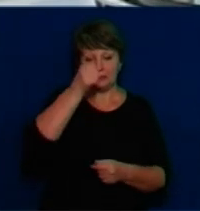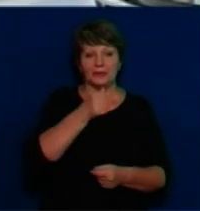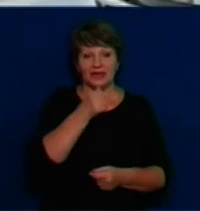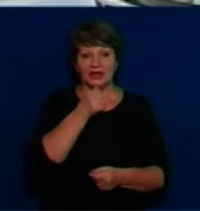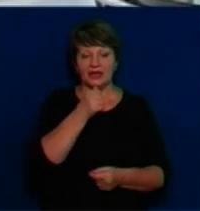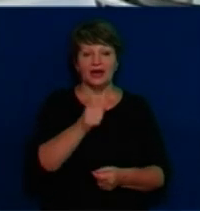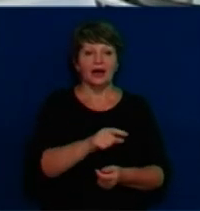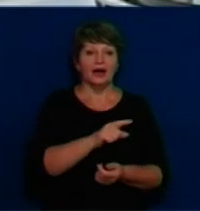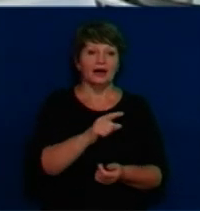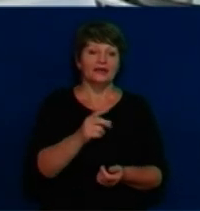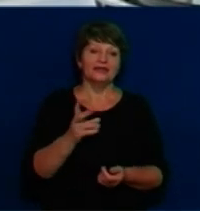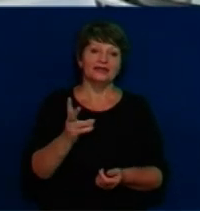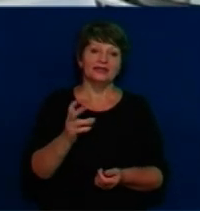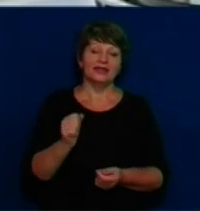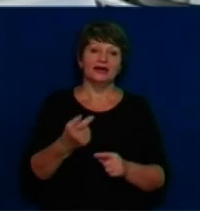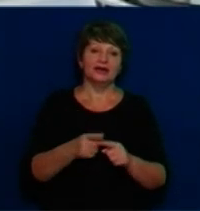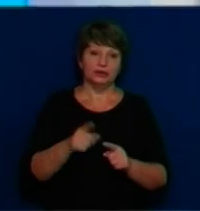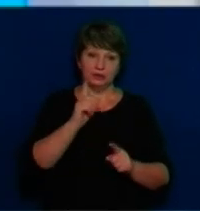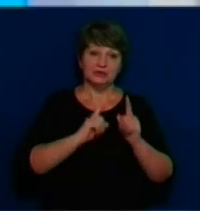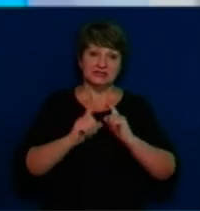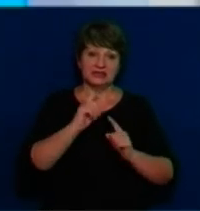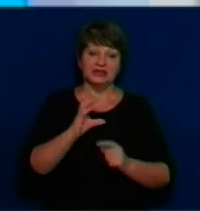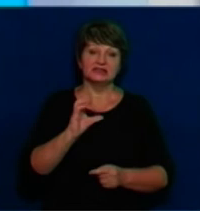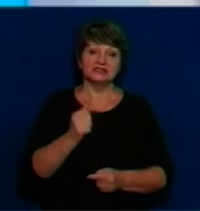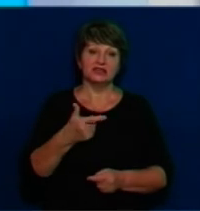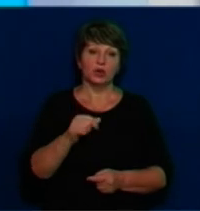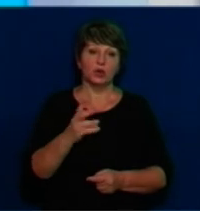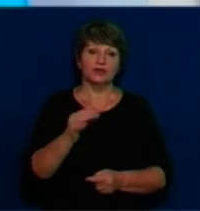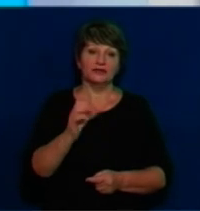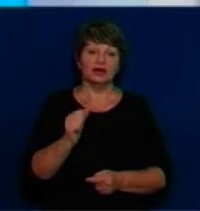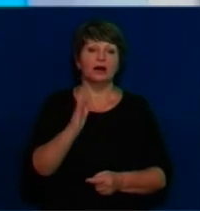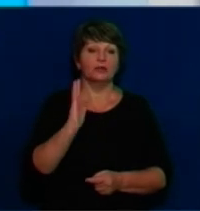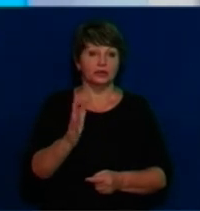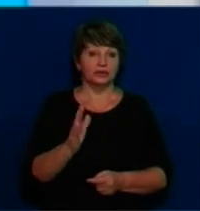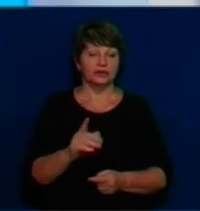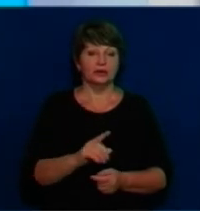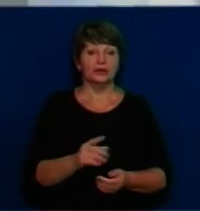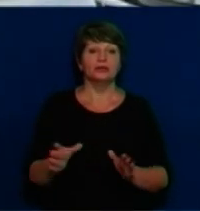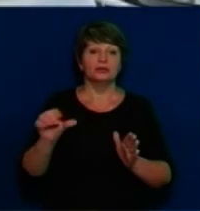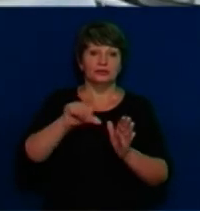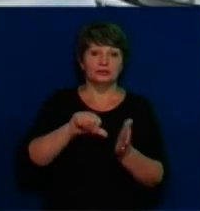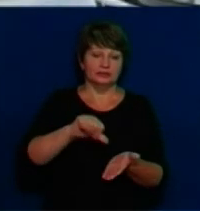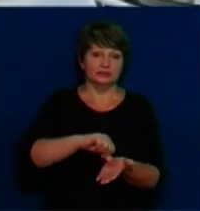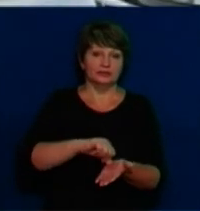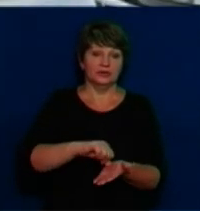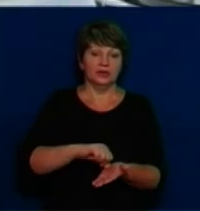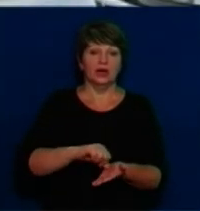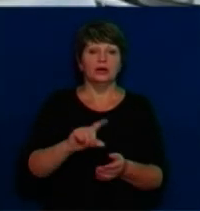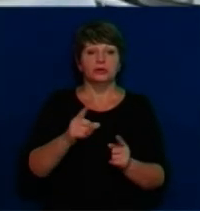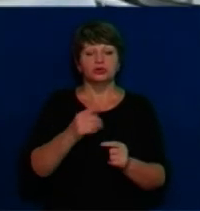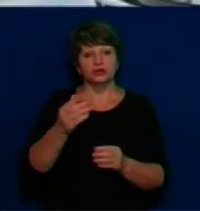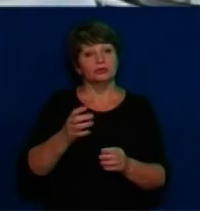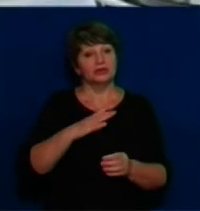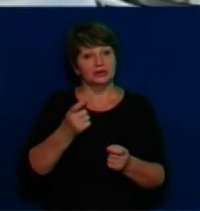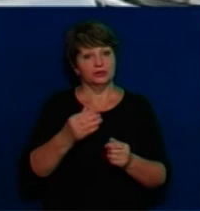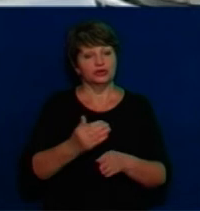і на цю сесію буде Савонівська і Бужанська громади, які були відсутні через те, що були трошки пізніше утворені, чим формувалися ці